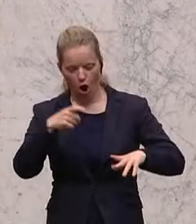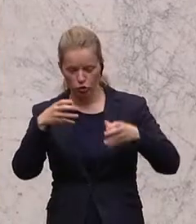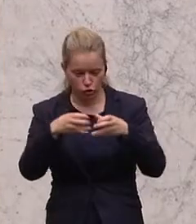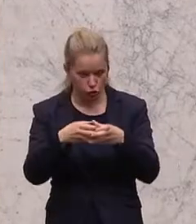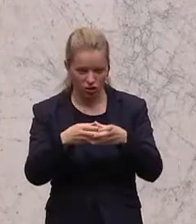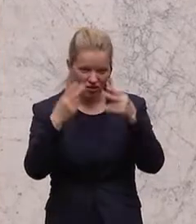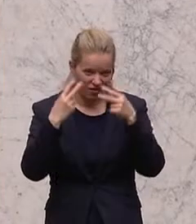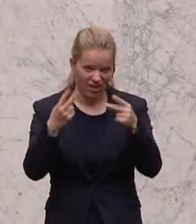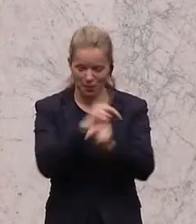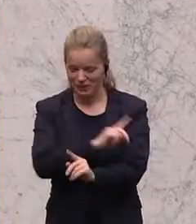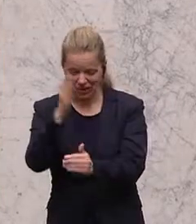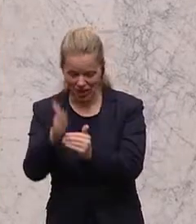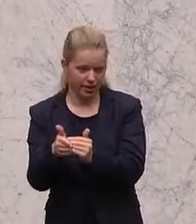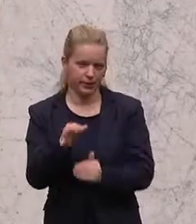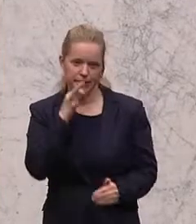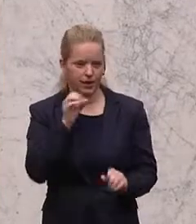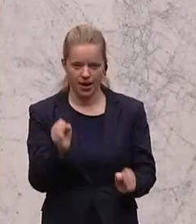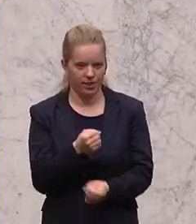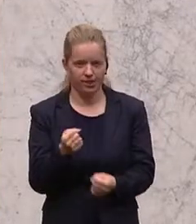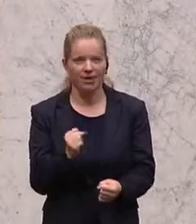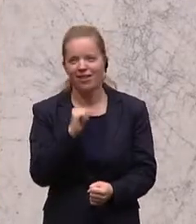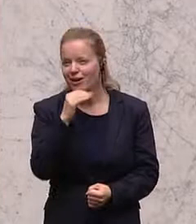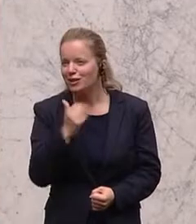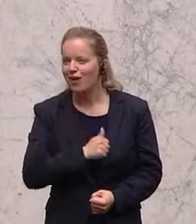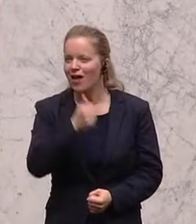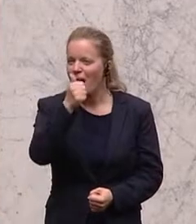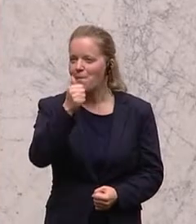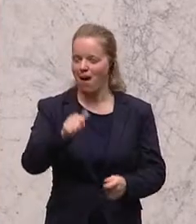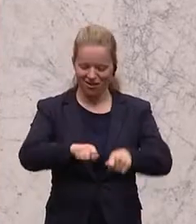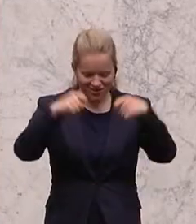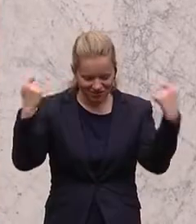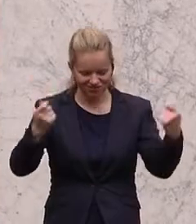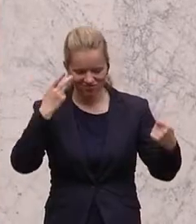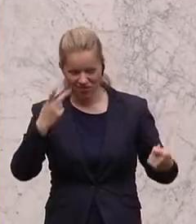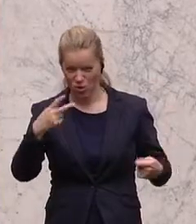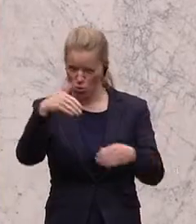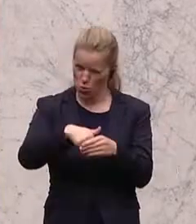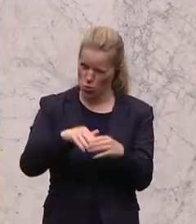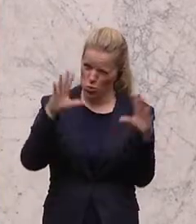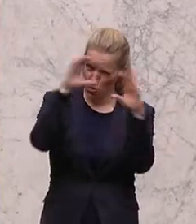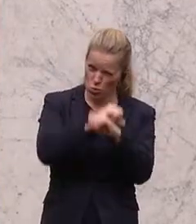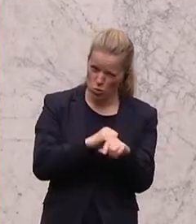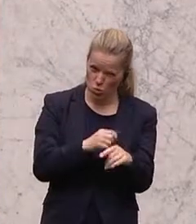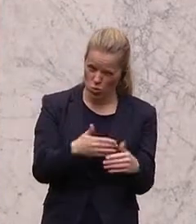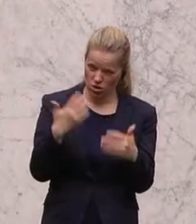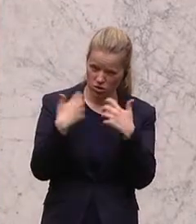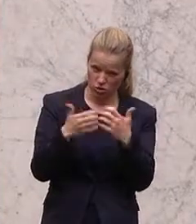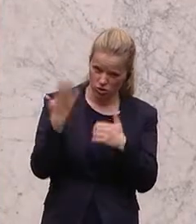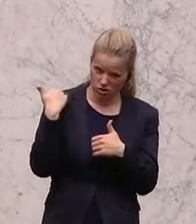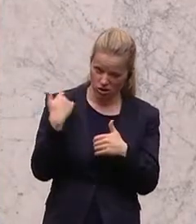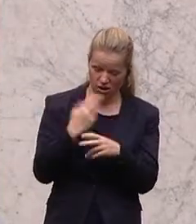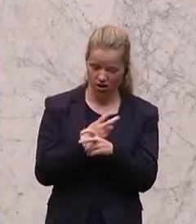werden kann, dass nicht einmal Aufklärung in diese dunkle Causa der österreichischen Geschichte kommen kann, weil